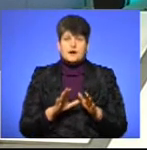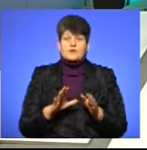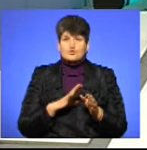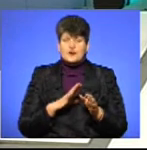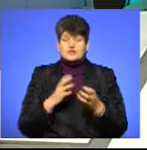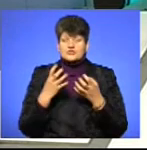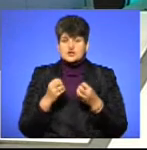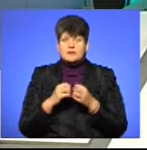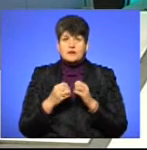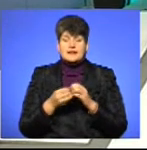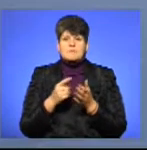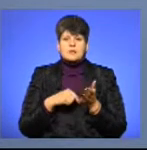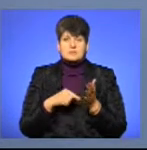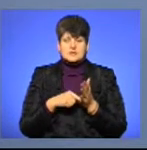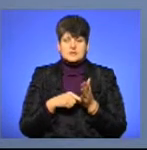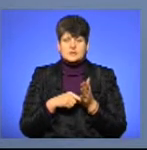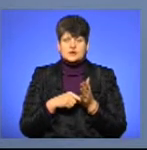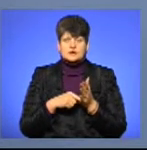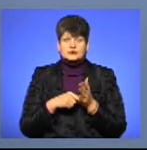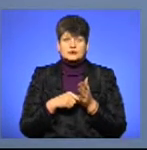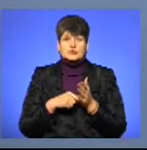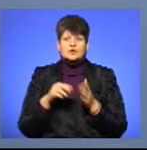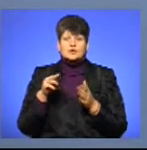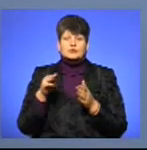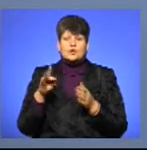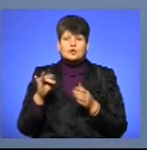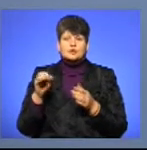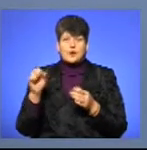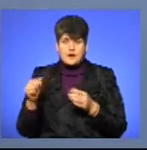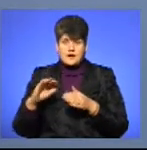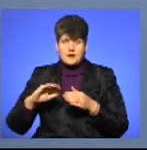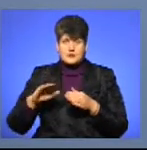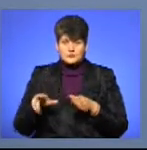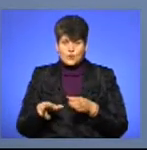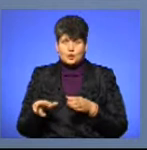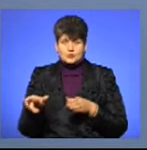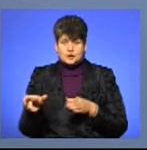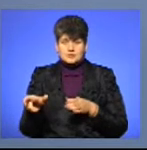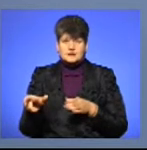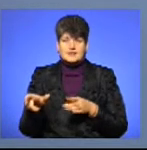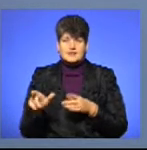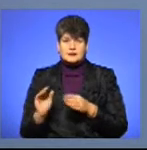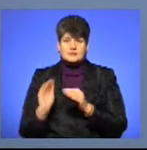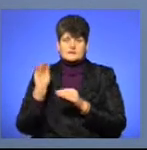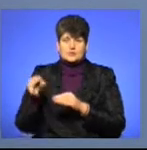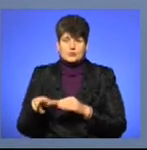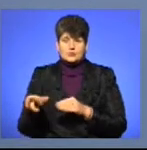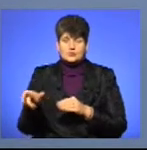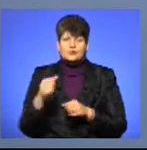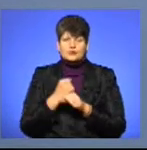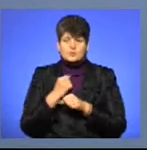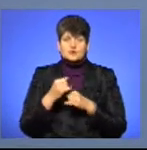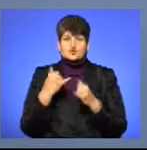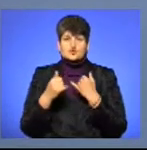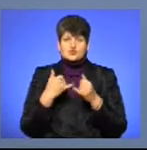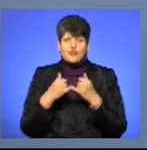ще така проблема в місті. Тротуар на тротуарі. Ну, він вже побудований, вже нехай буде. Ну, то зробіть жовтою фарбу,